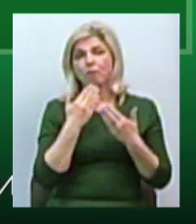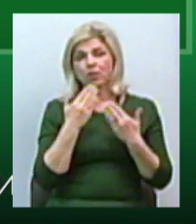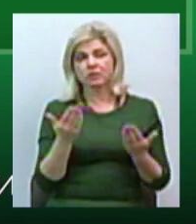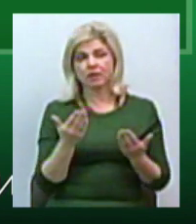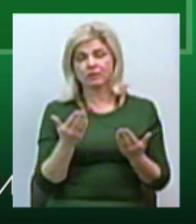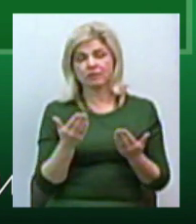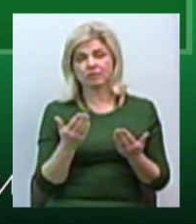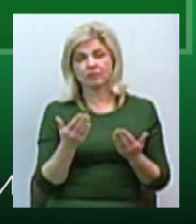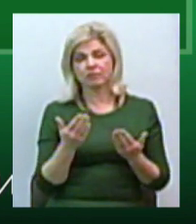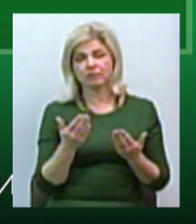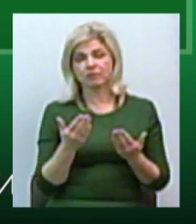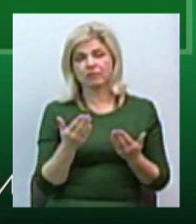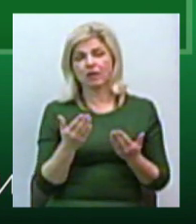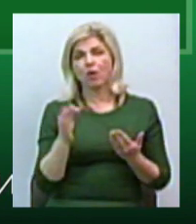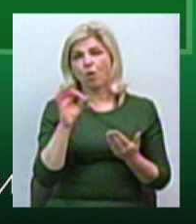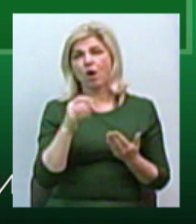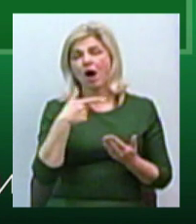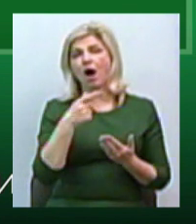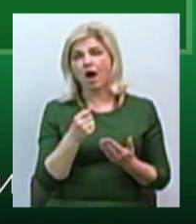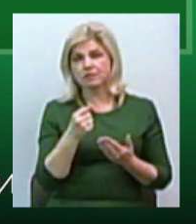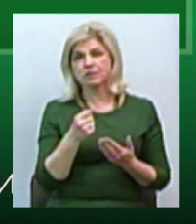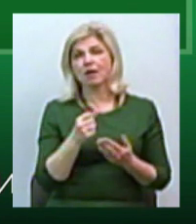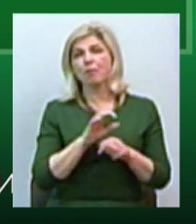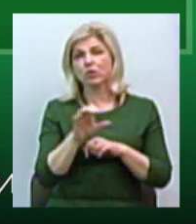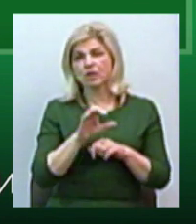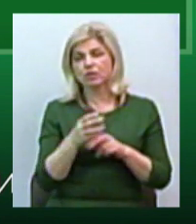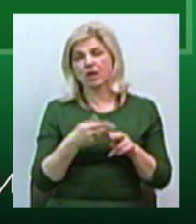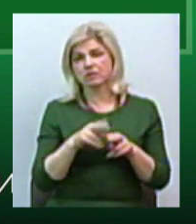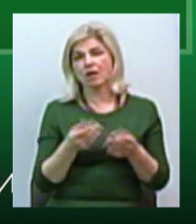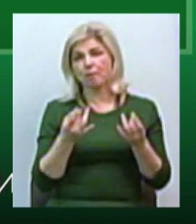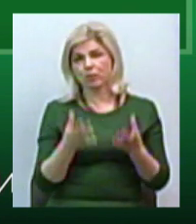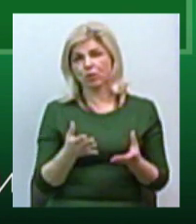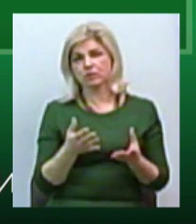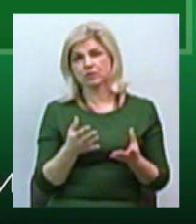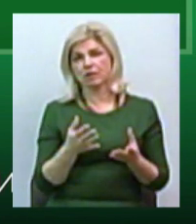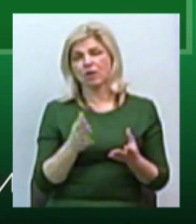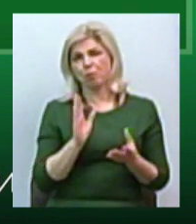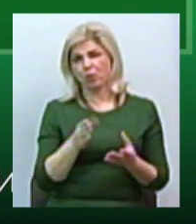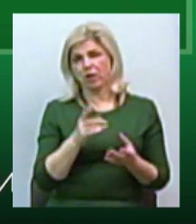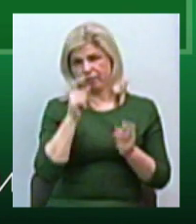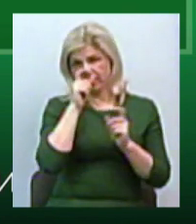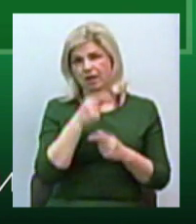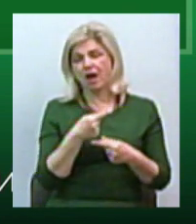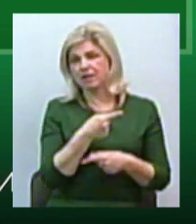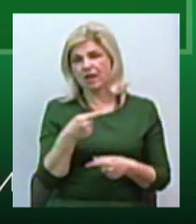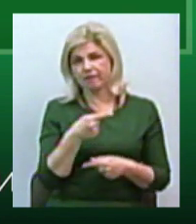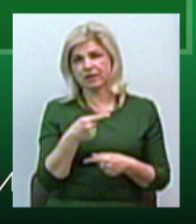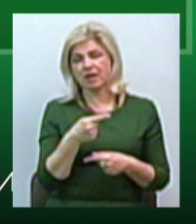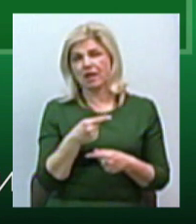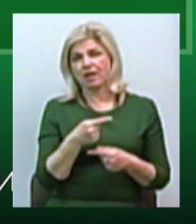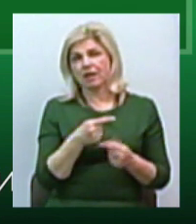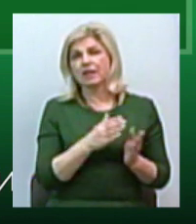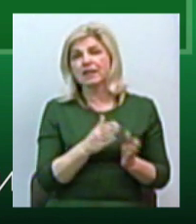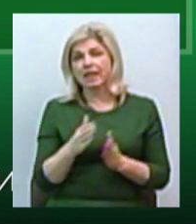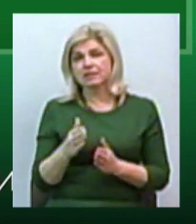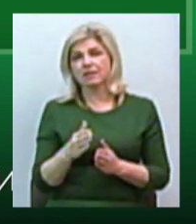газопостачання, це просто викличе негативну таку тенденцію. Ще